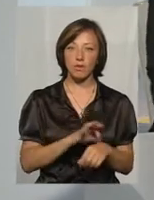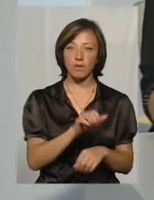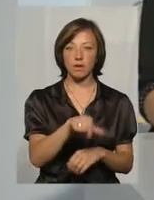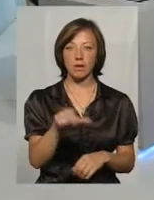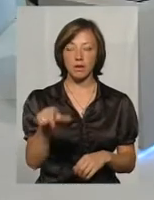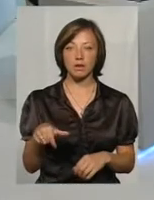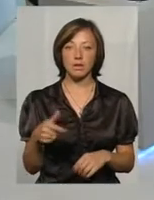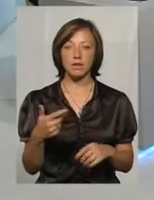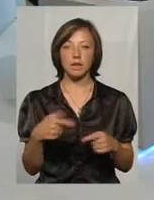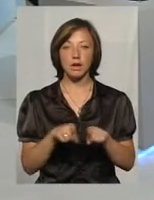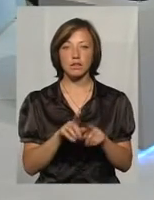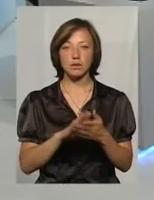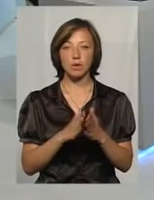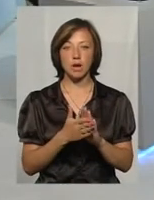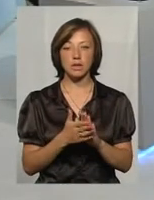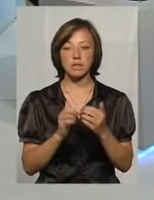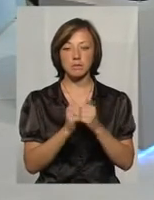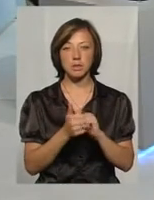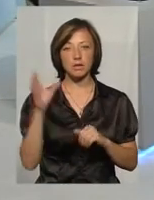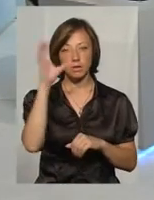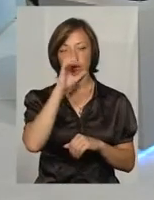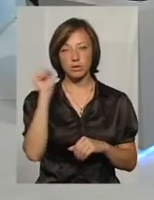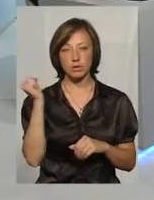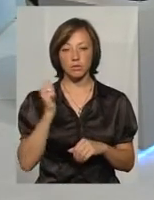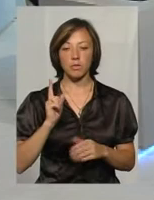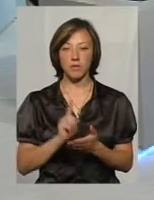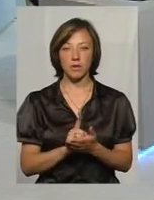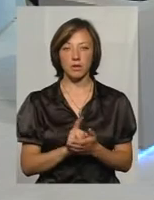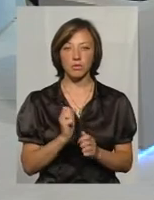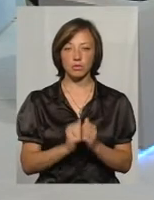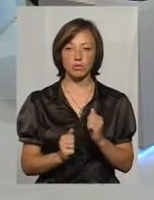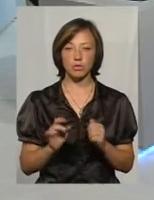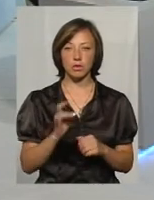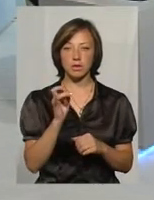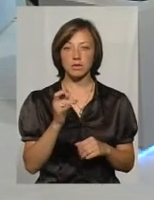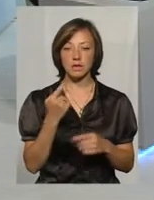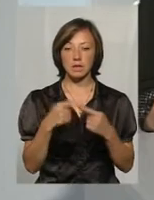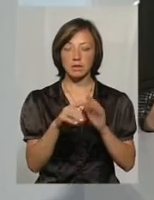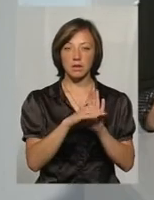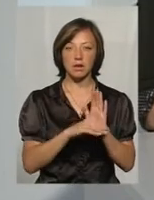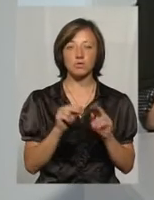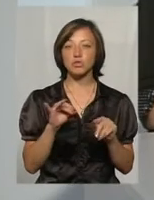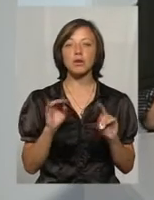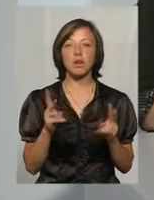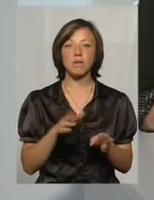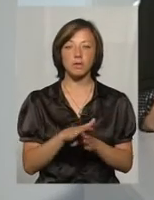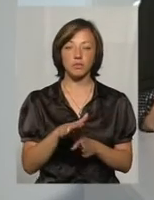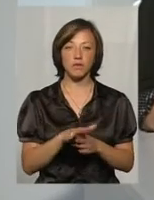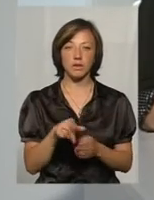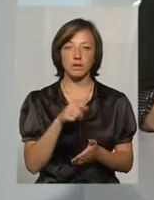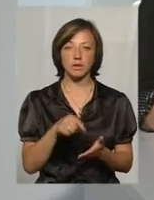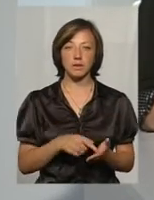така ситуація складається, що вони повинні кожен раз в різному графіку? Чи як це відбувається? Можливо,